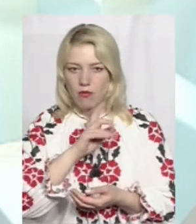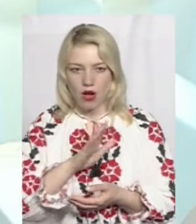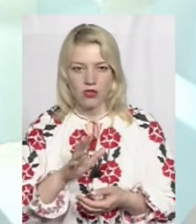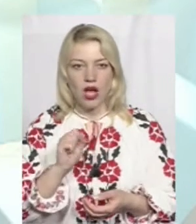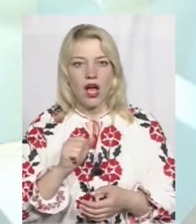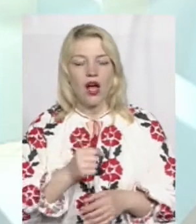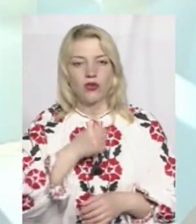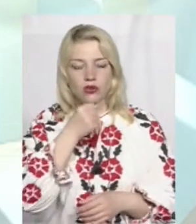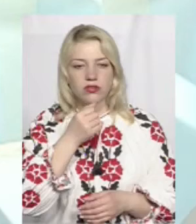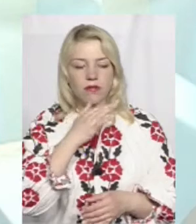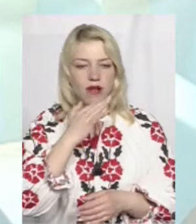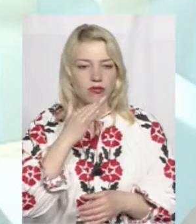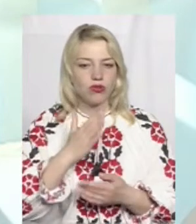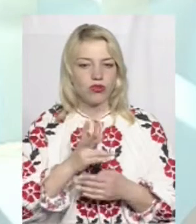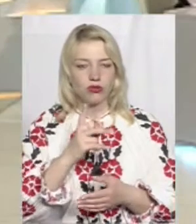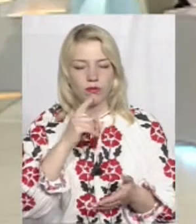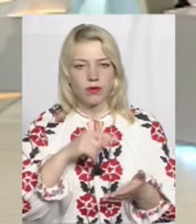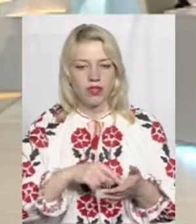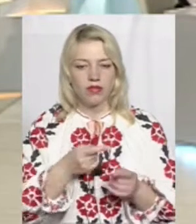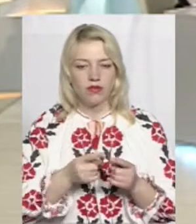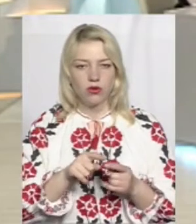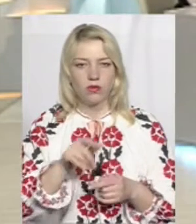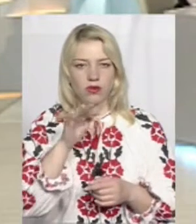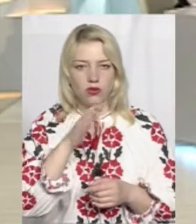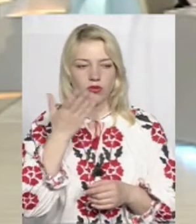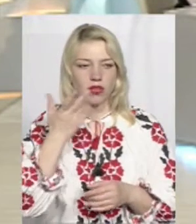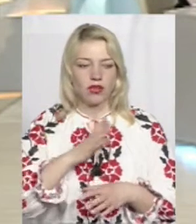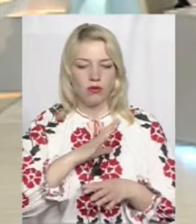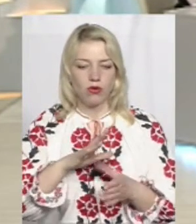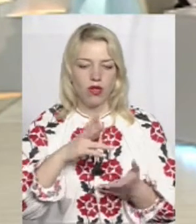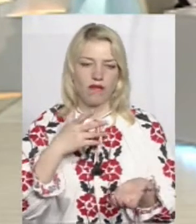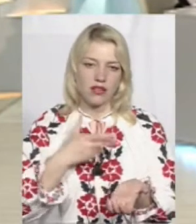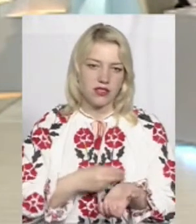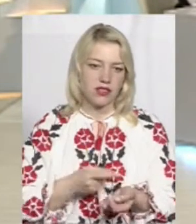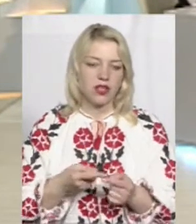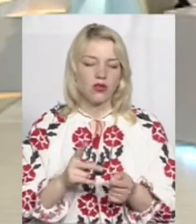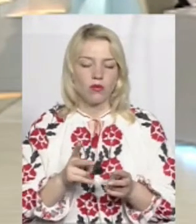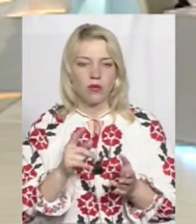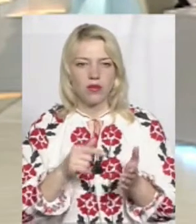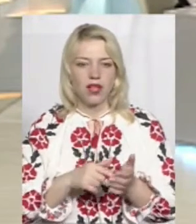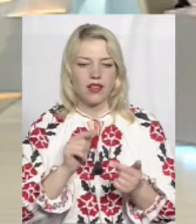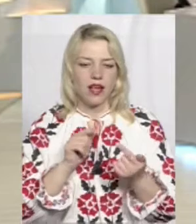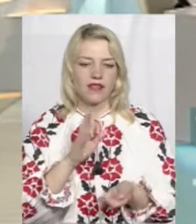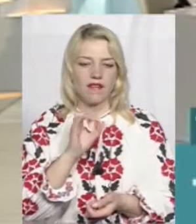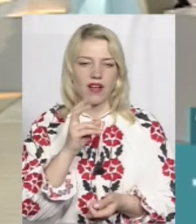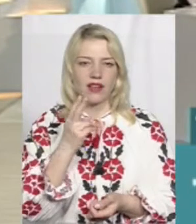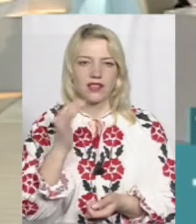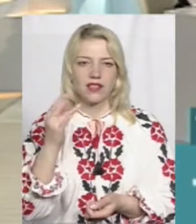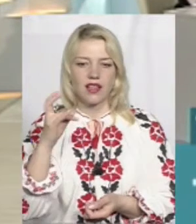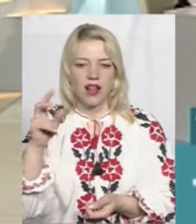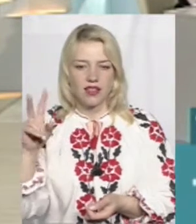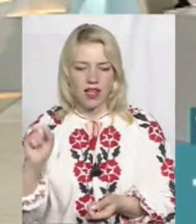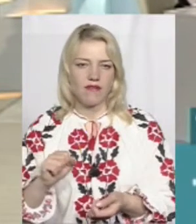А дорослих багато є, які попадали в той період, коли не було вакциєн, які десь попадали в таку антивакцинальну компанію,